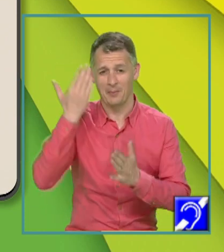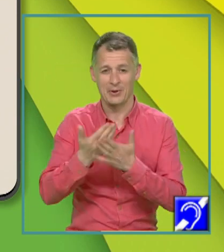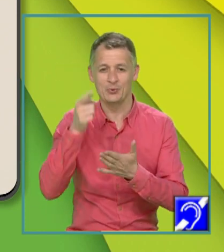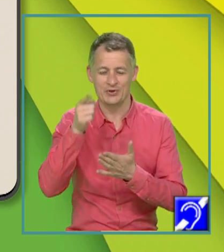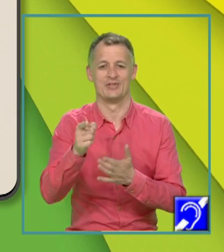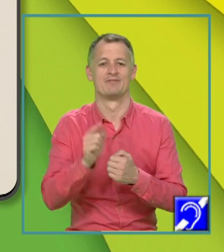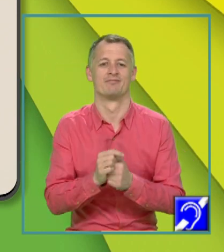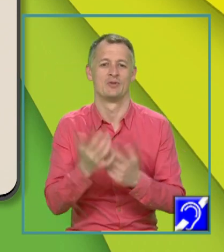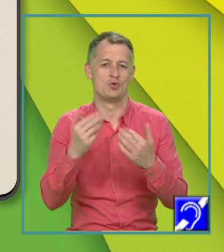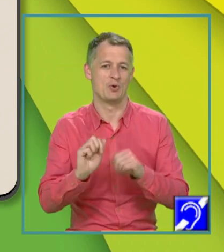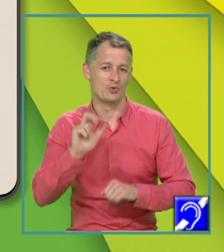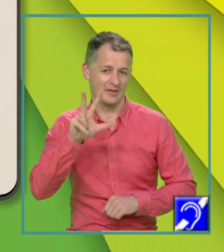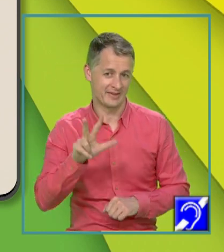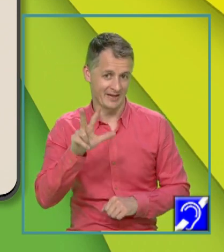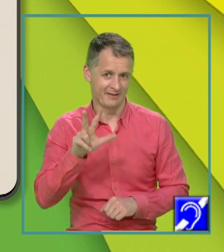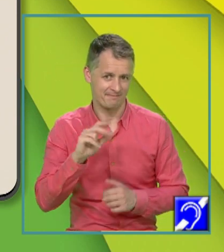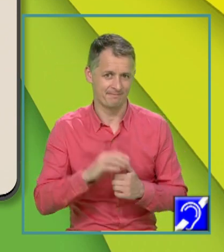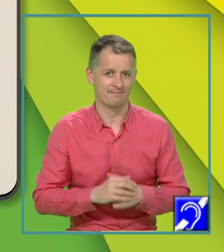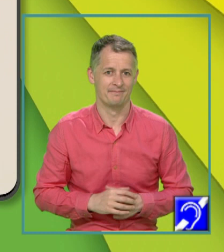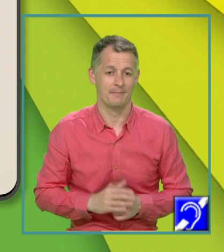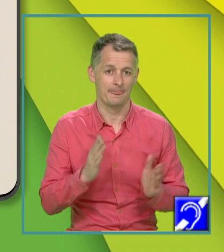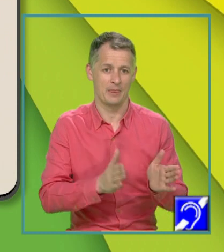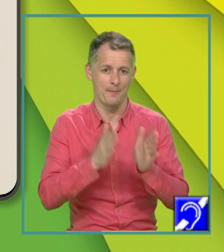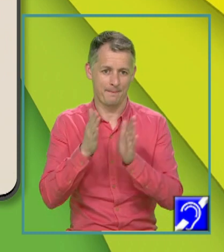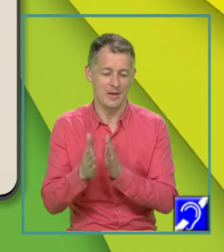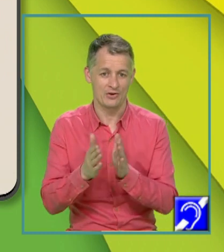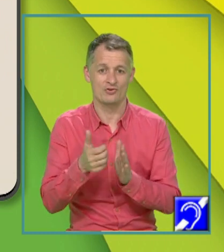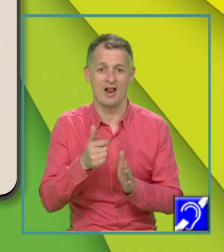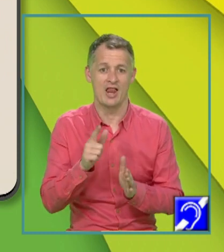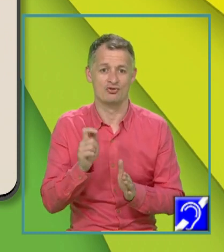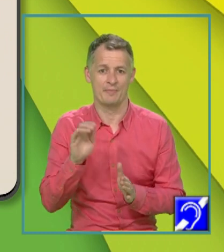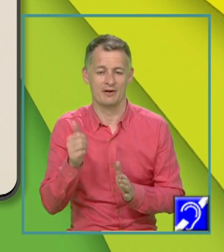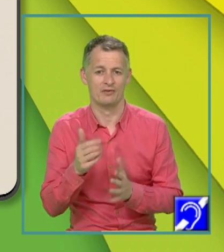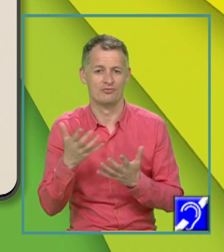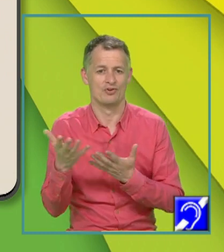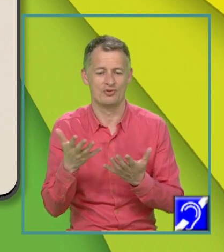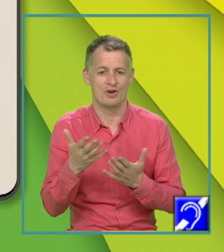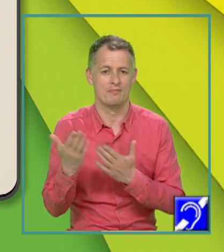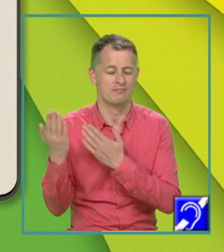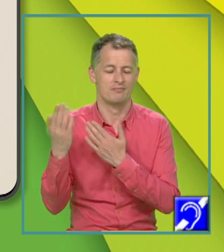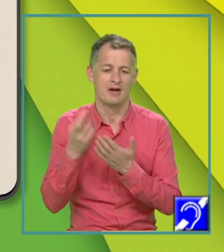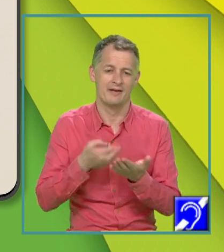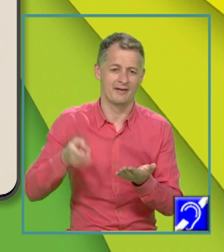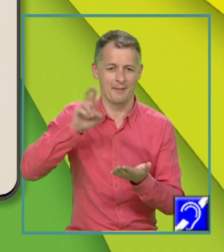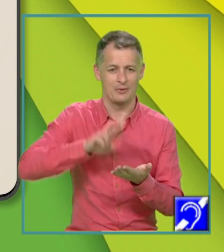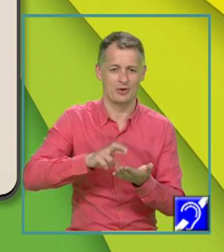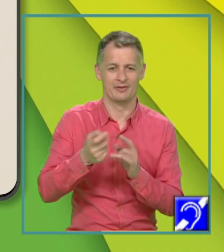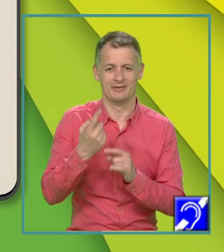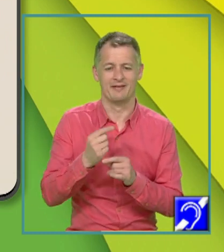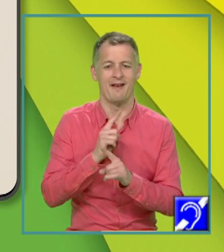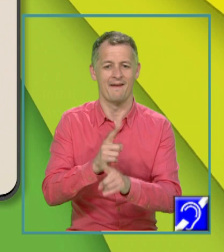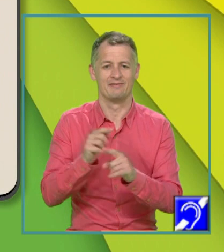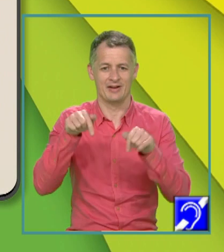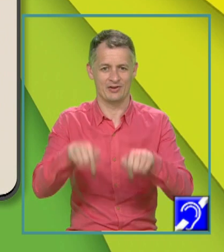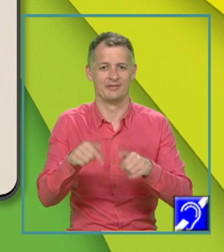subiect numărul 3 la partea de algebră ceea ce am recapitulat din lecția